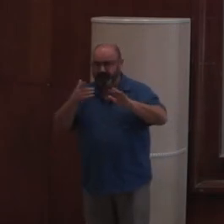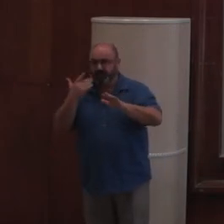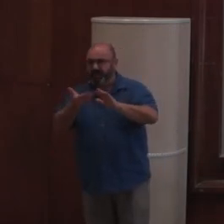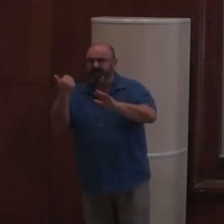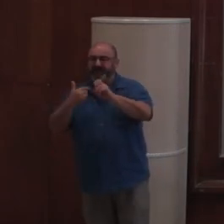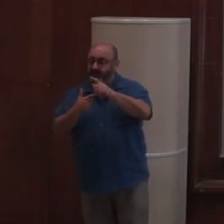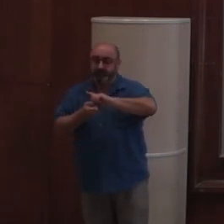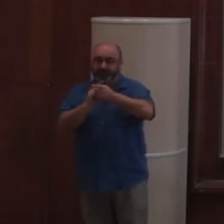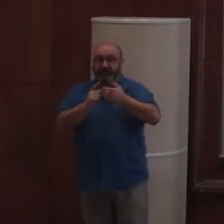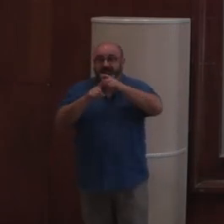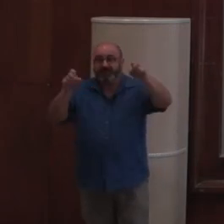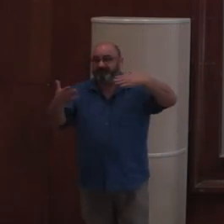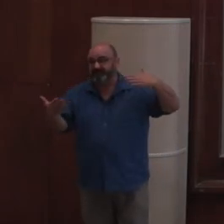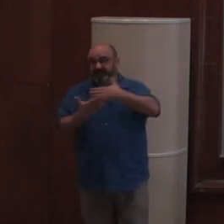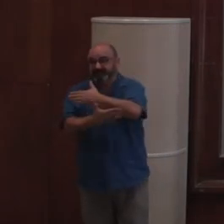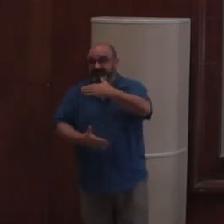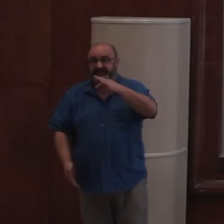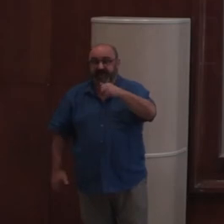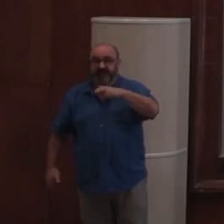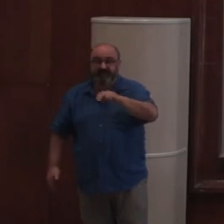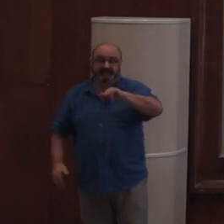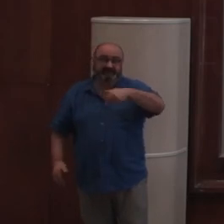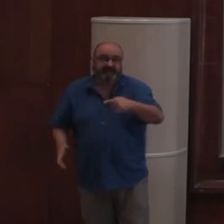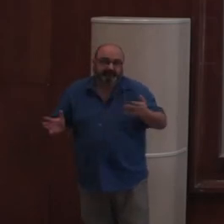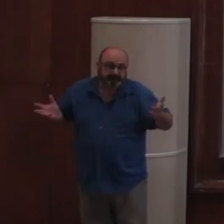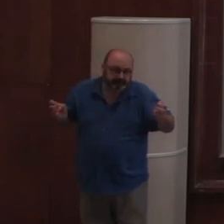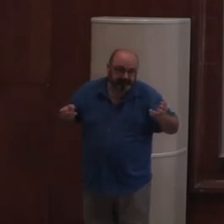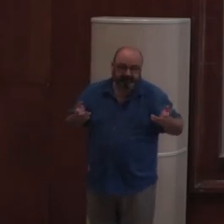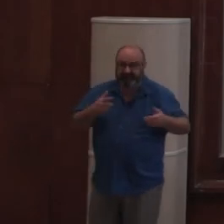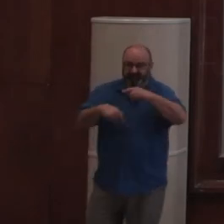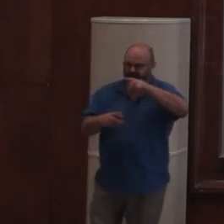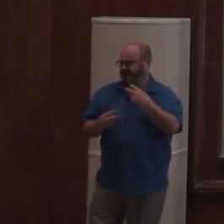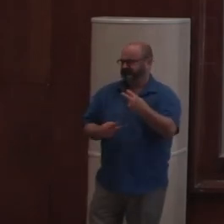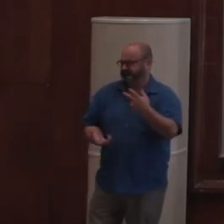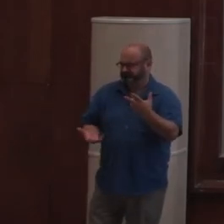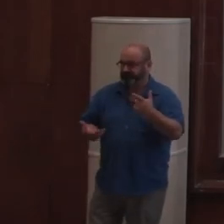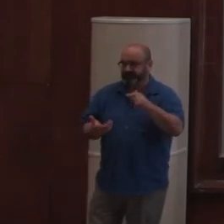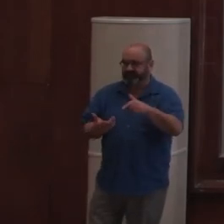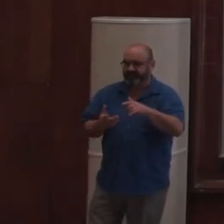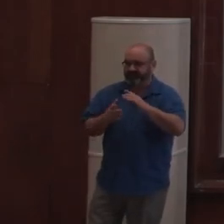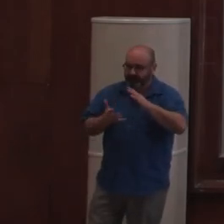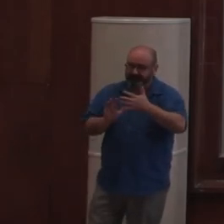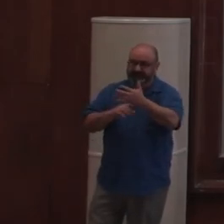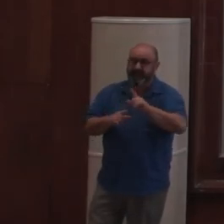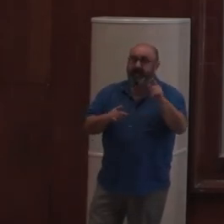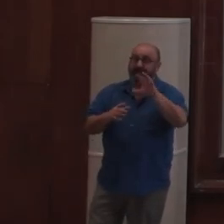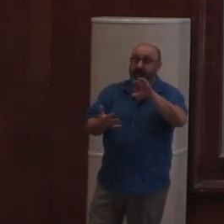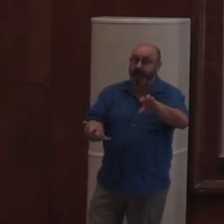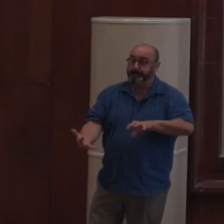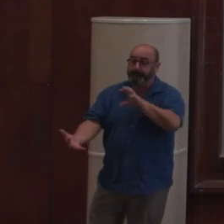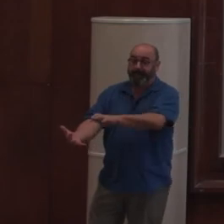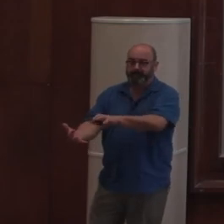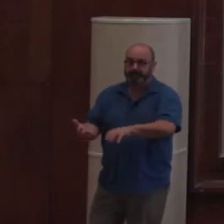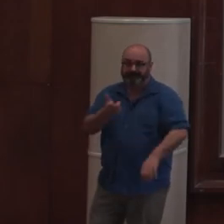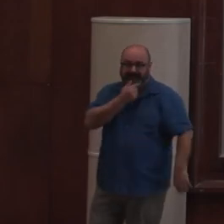et puis on fait du traversing. Les gens ne comprennent pas. Mais voilà. Et alors, pareil, pour la pluggabilité, c'est un truc qui les dépasse.